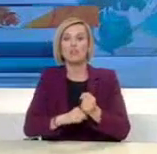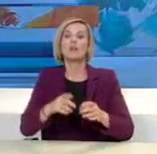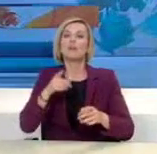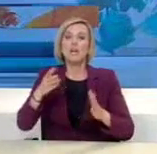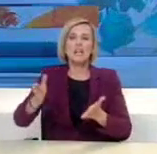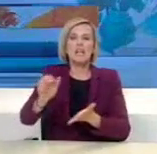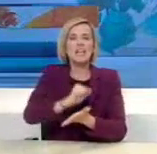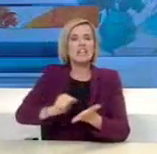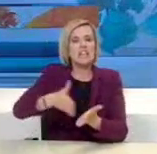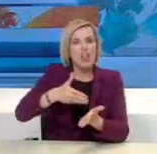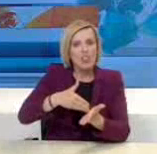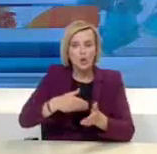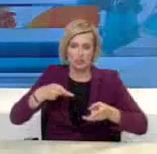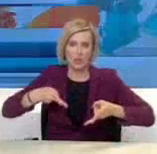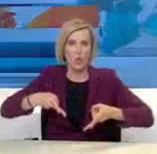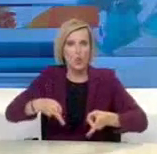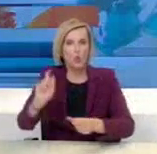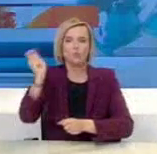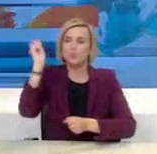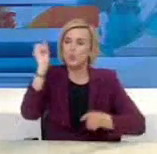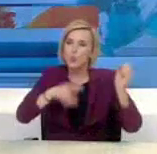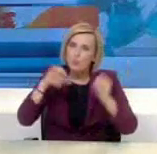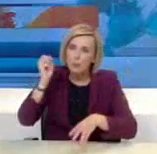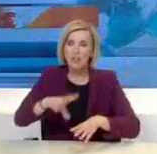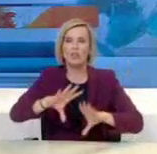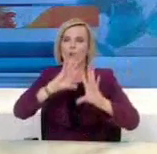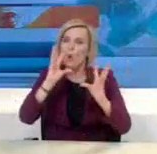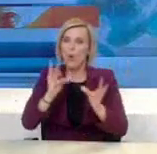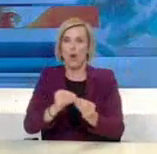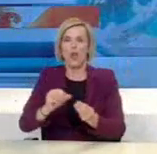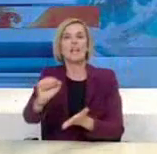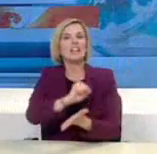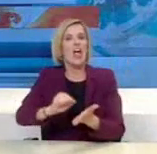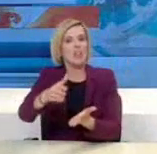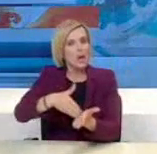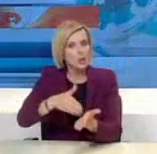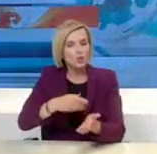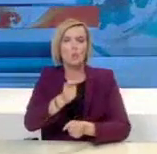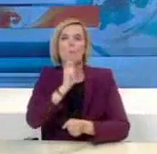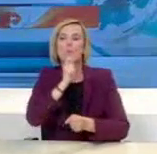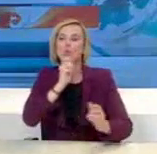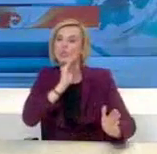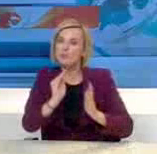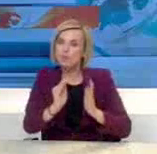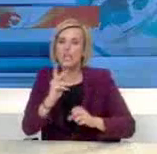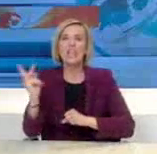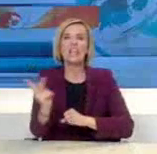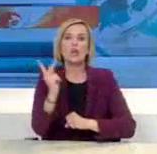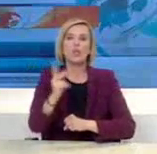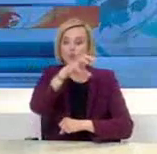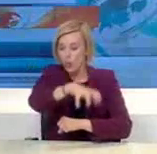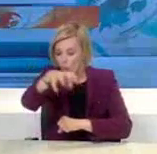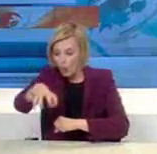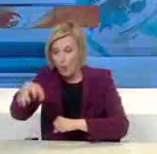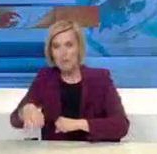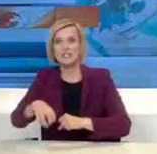σταματήσουν λεπτό να τους εξυπηρετούν τους πολίτες. Ενδεικτικά, η καθαριότητα, η πολιτική προστασία, οι κοινωνικές δομές, τα